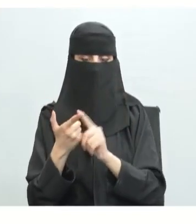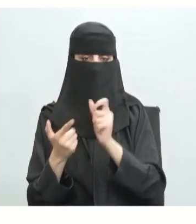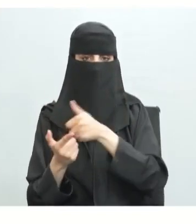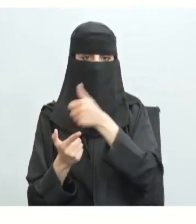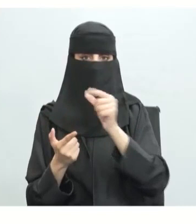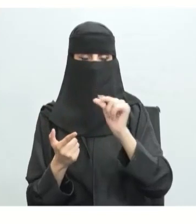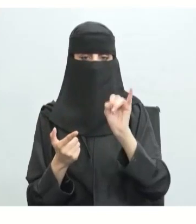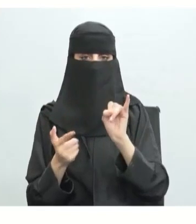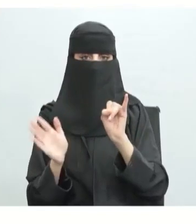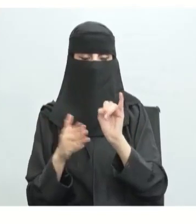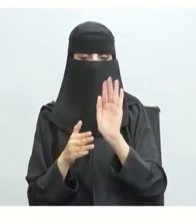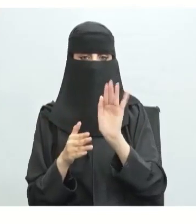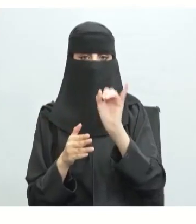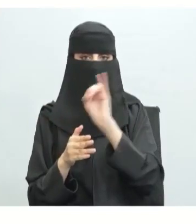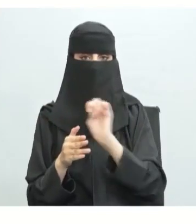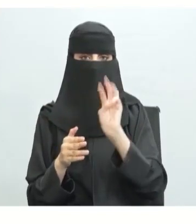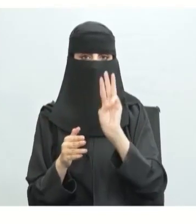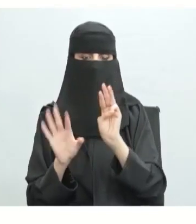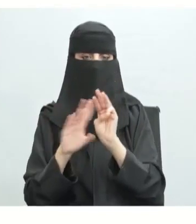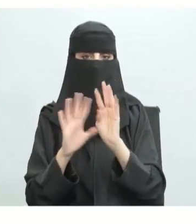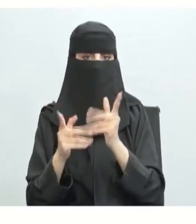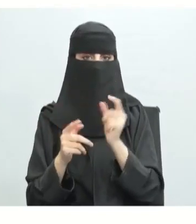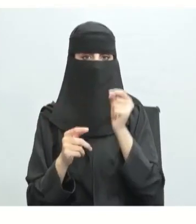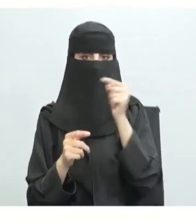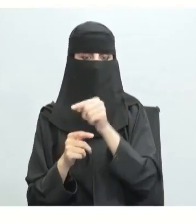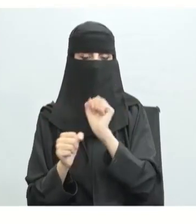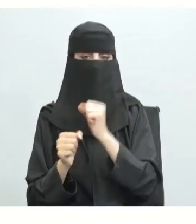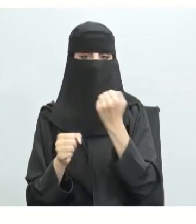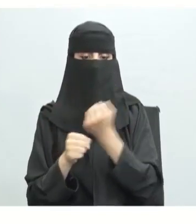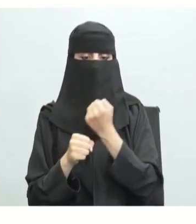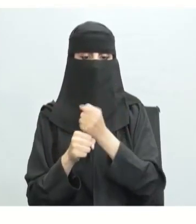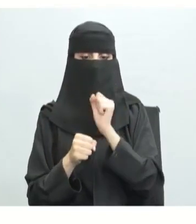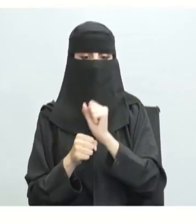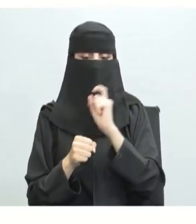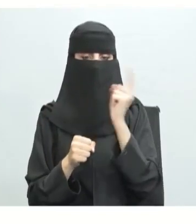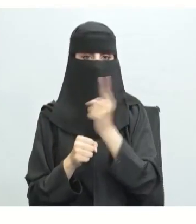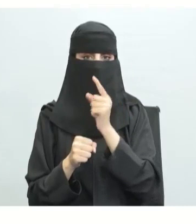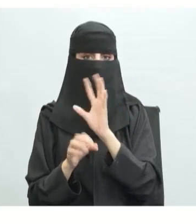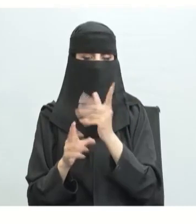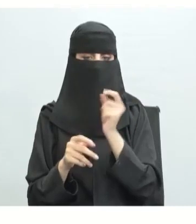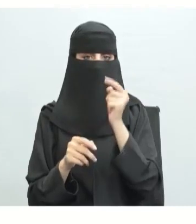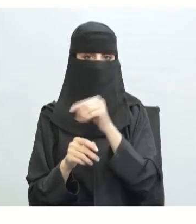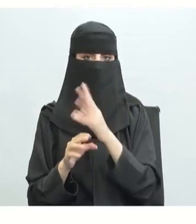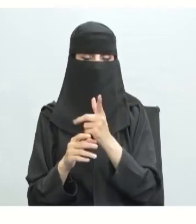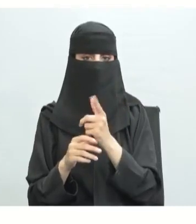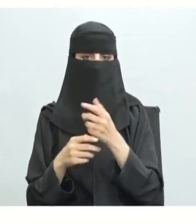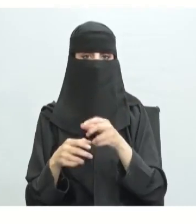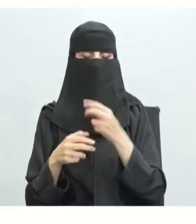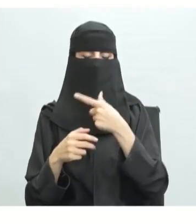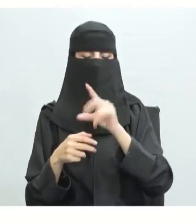الرئيسة للدولة فيه في الدفاعي أنا سأكمل ذلك ستركت طبعا أولى لك حتى تجيب